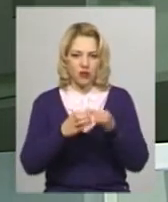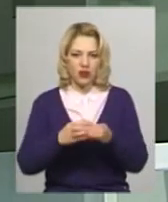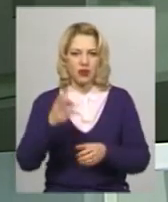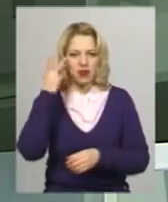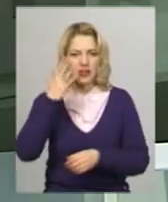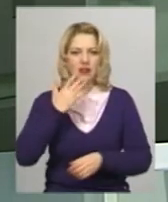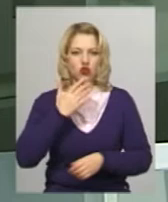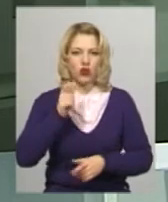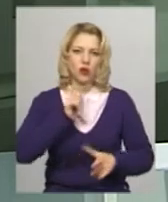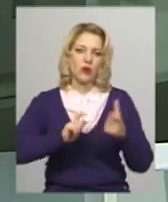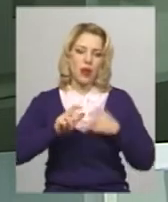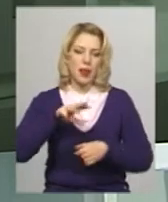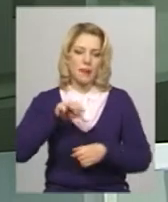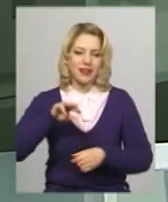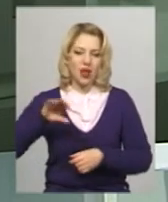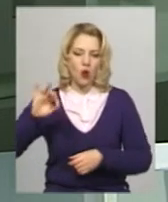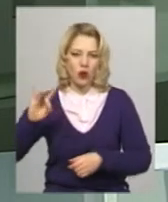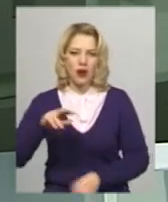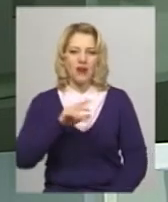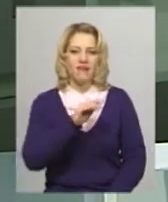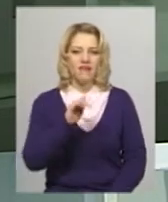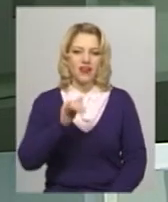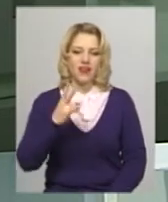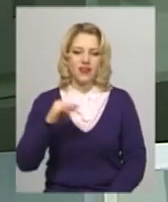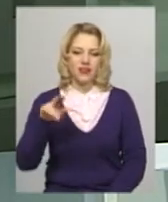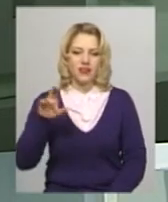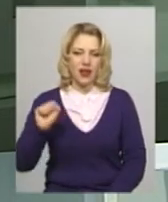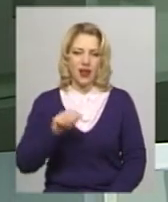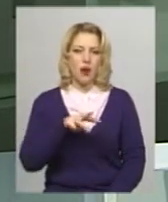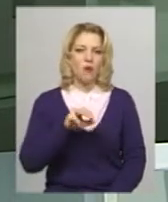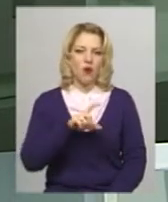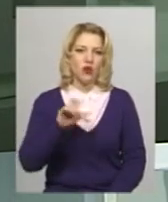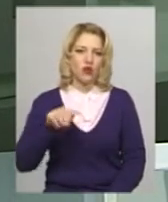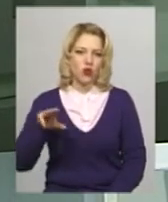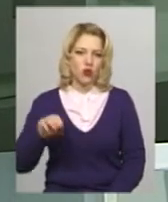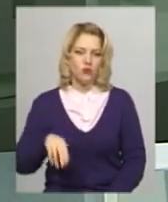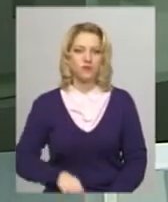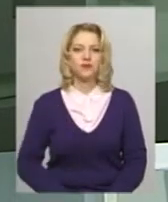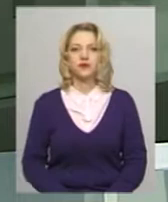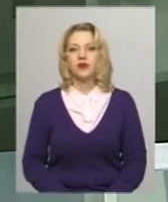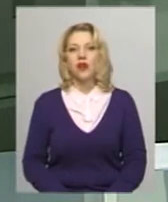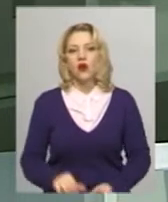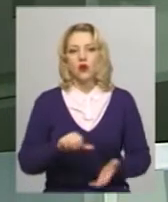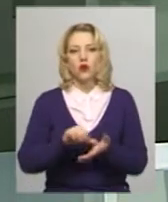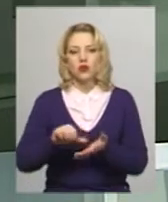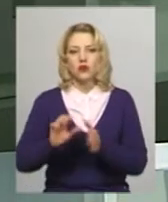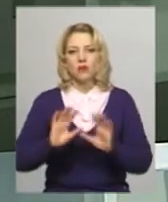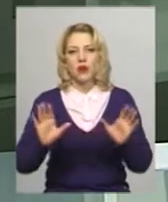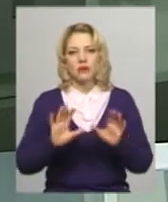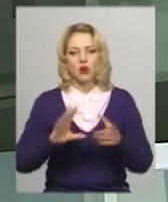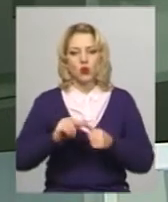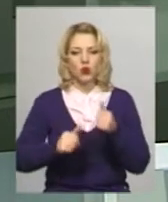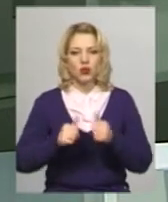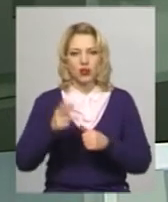національний університет «Метеор», «Феміда», «Мохіто» та «Діді Бао». Учасники баскетбольного